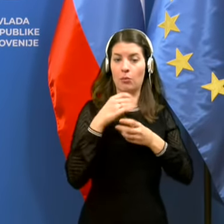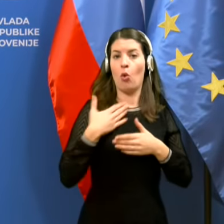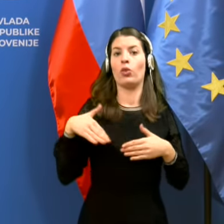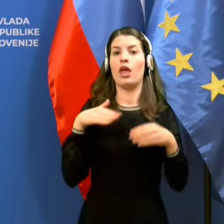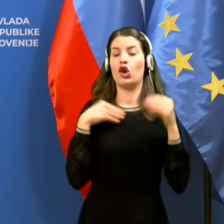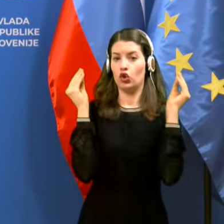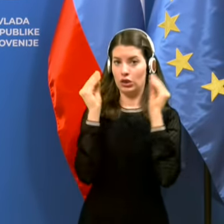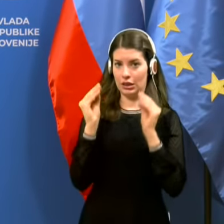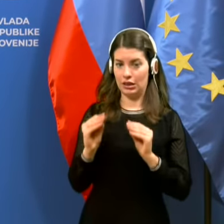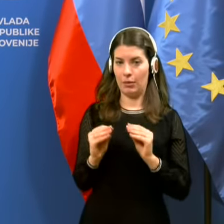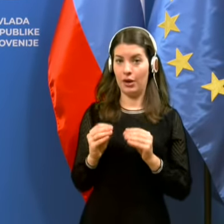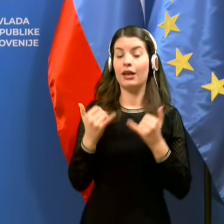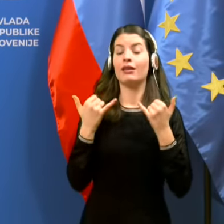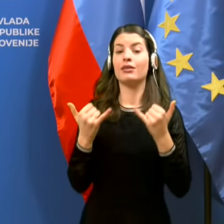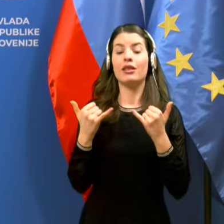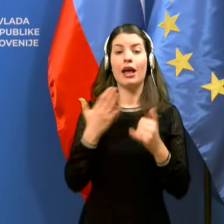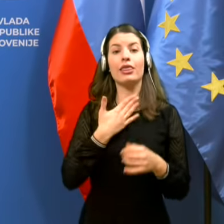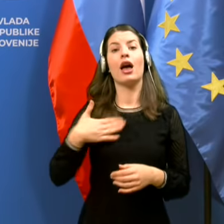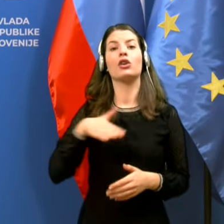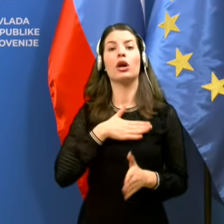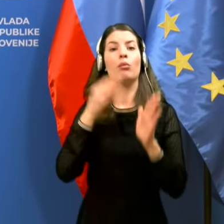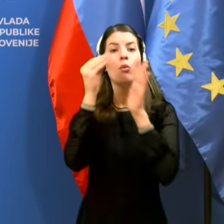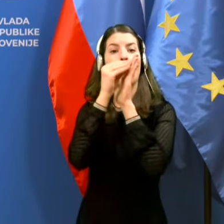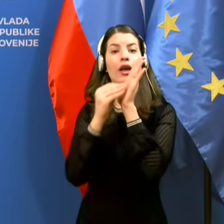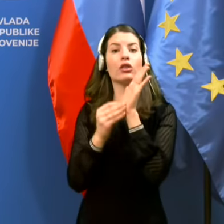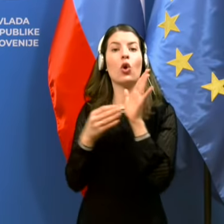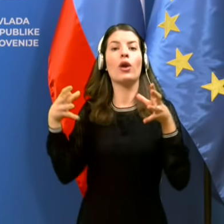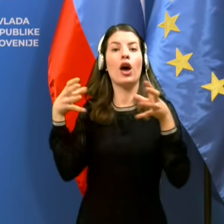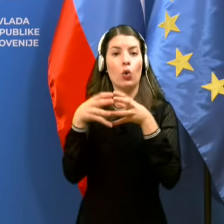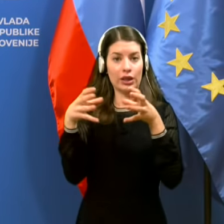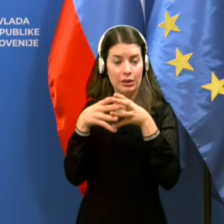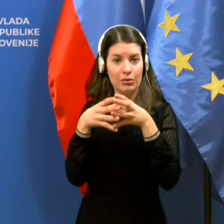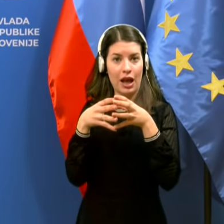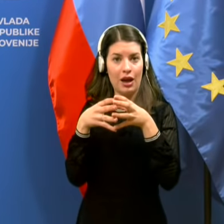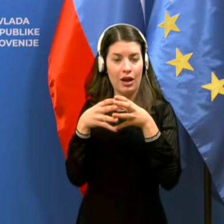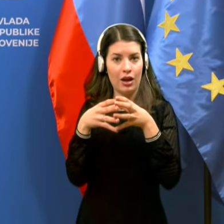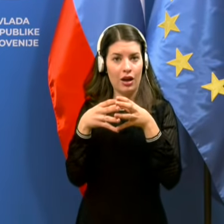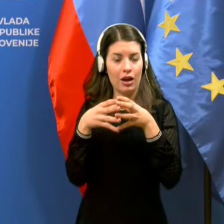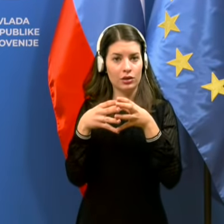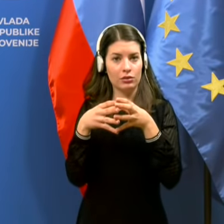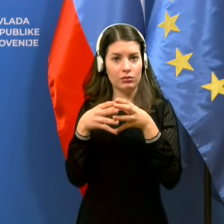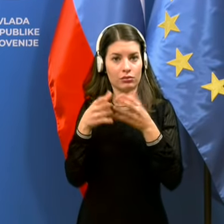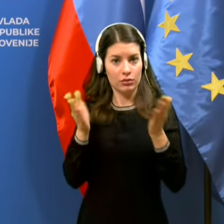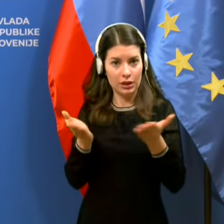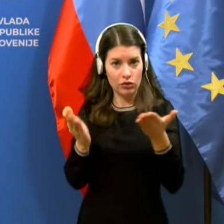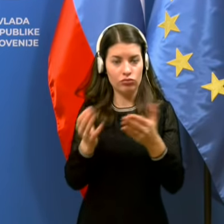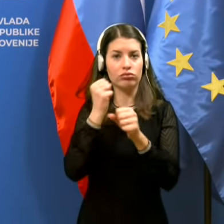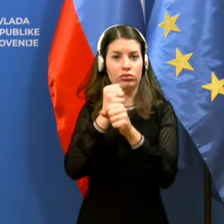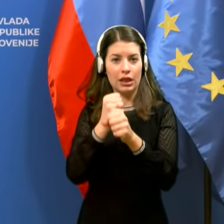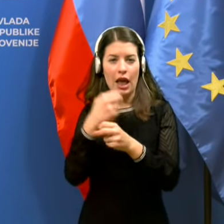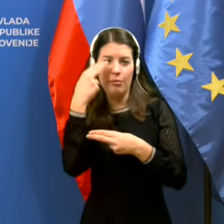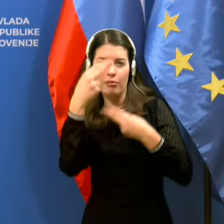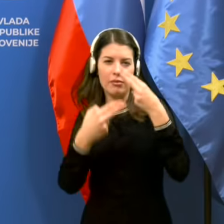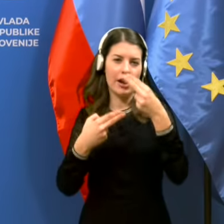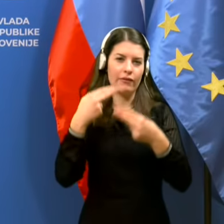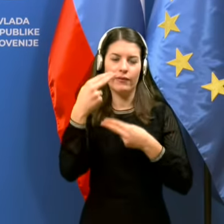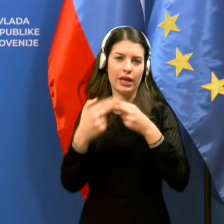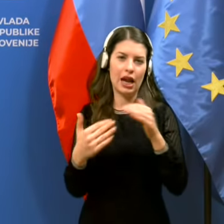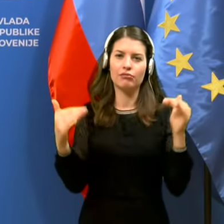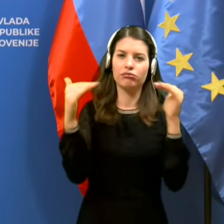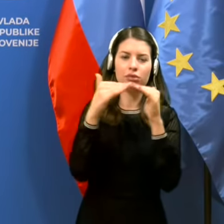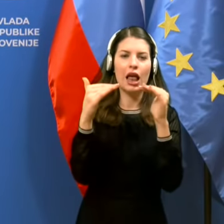podatkovni, naša podatkovna ekipa za žene skripte, potem seveda previrja konzistenco,